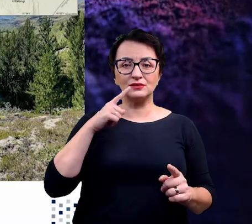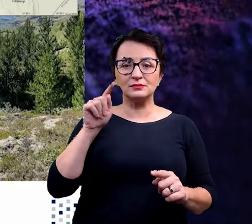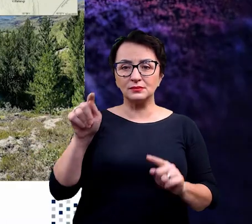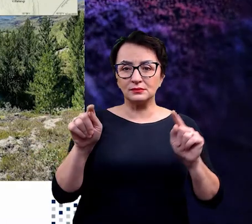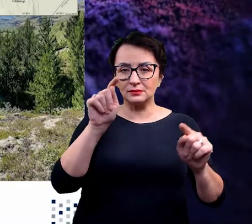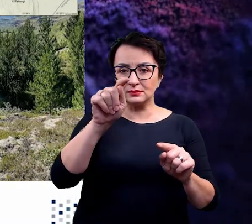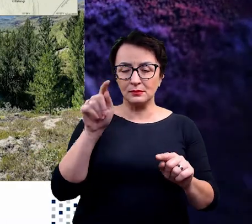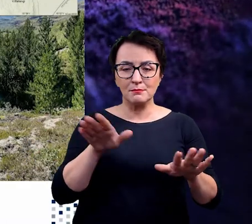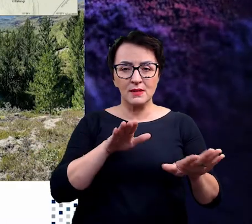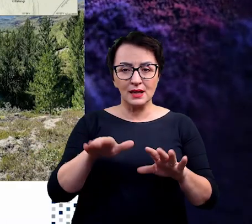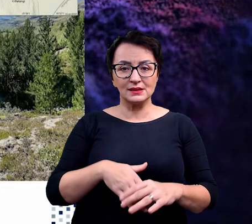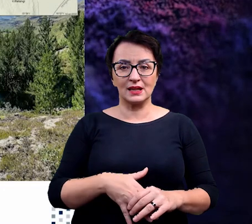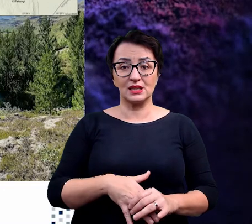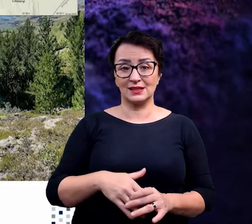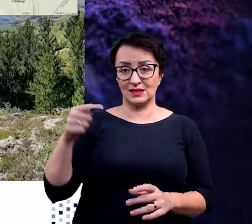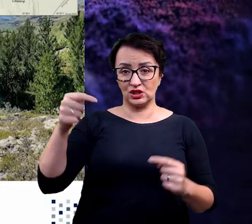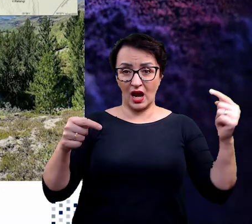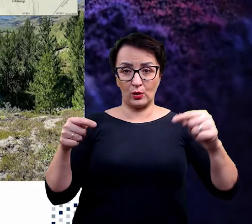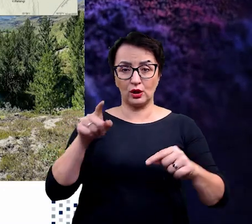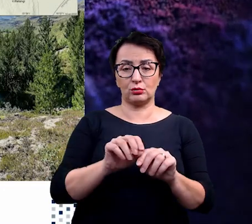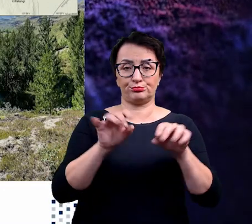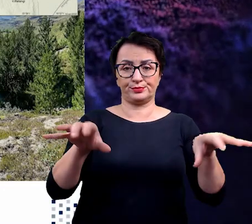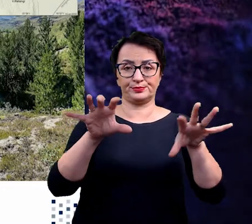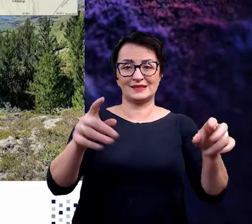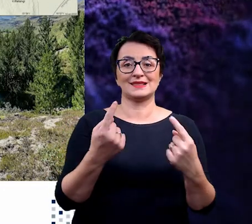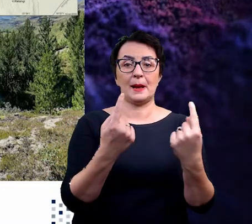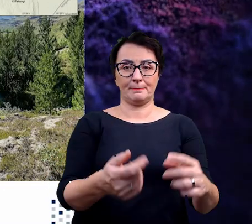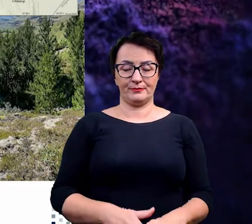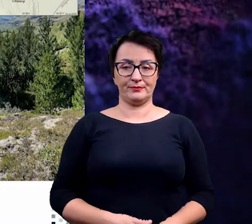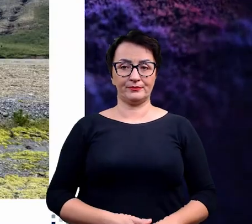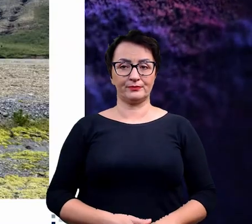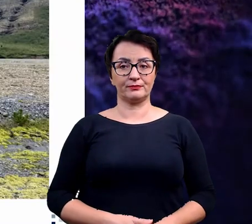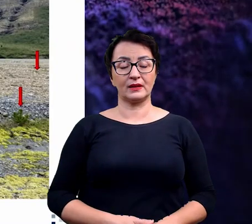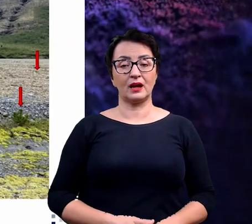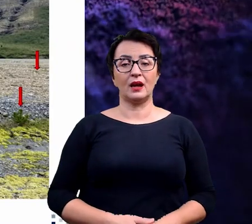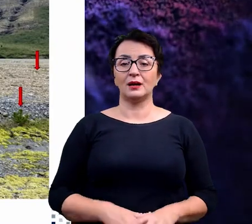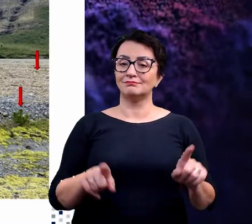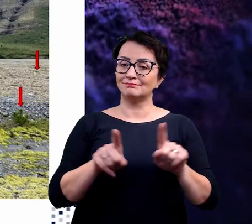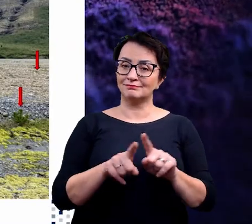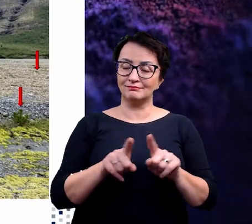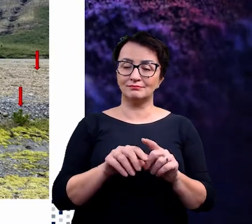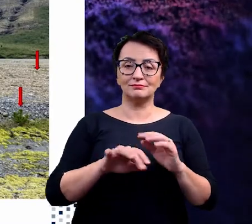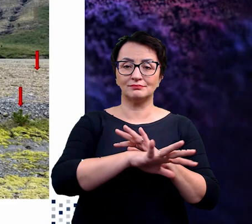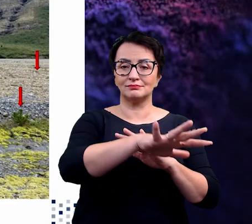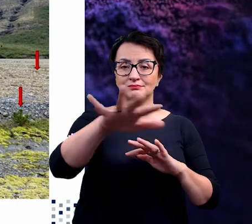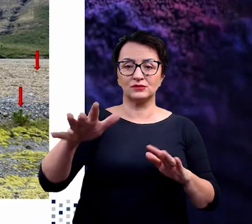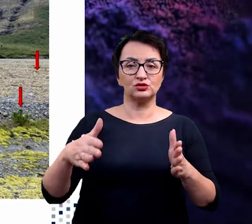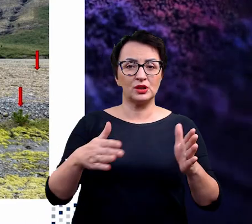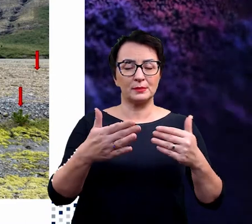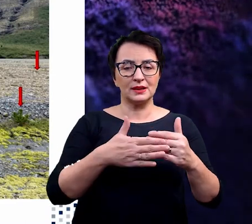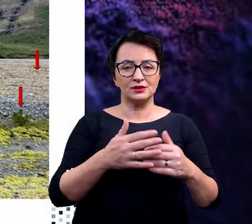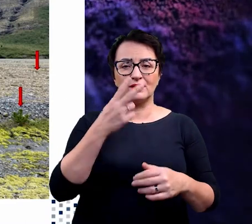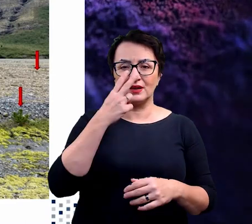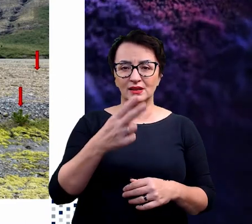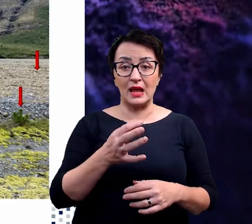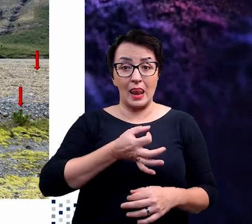na tundrze tutaj małymi strzałkami, to jest wszystko rozsiew. Sytuacja nie jest lepsza na rozległym rzeczach aluwium, które pokrójowała do doliny.